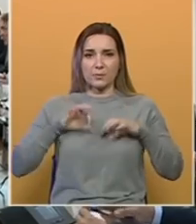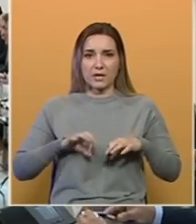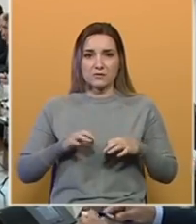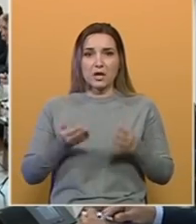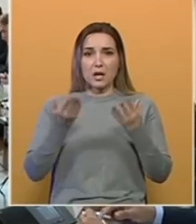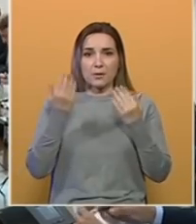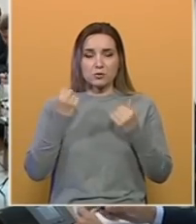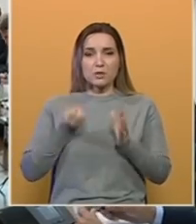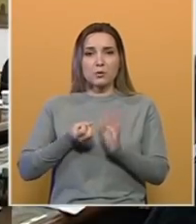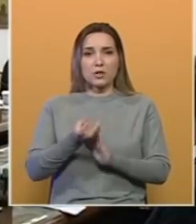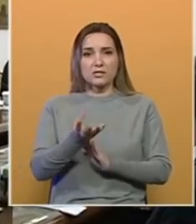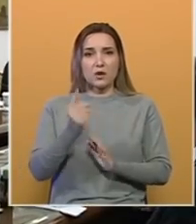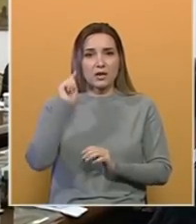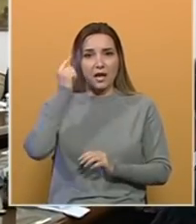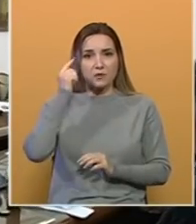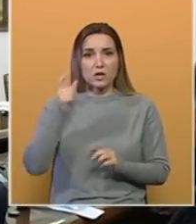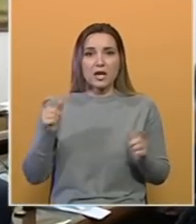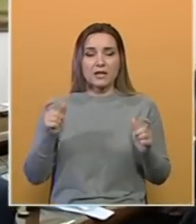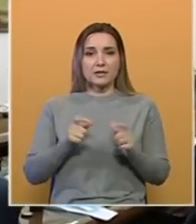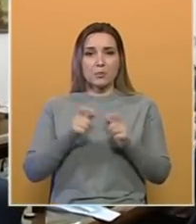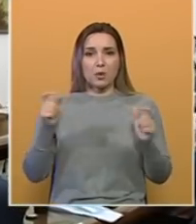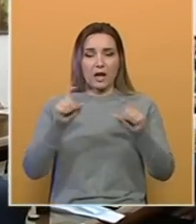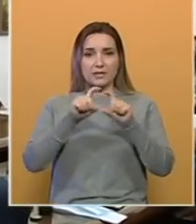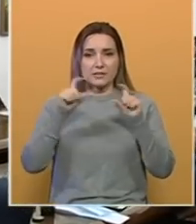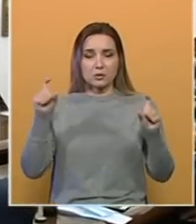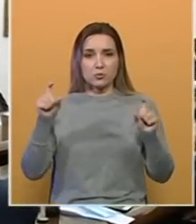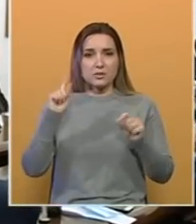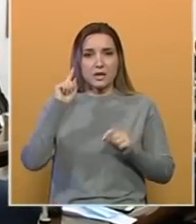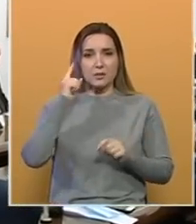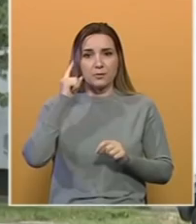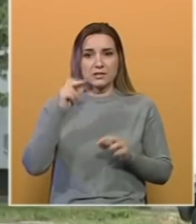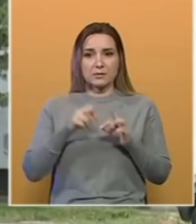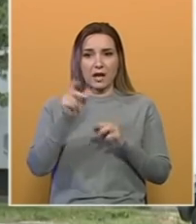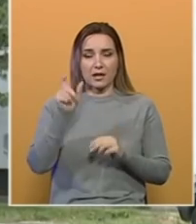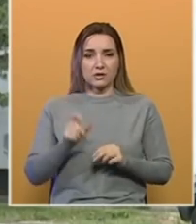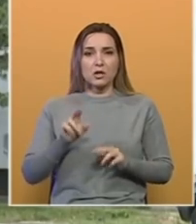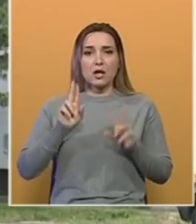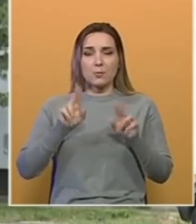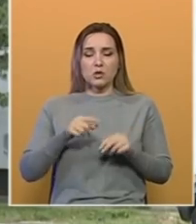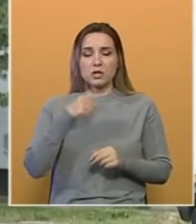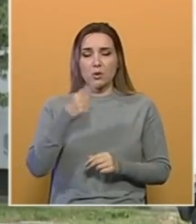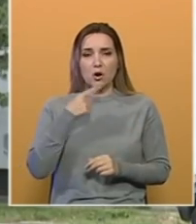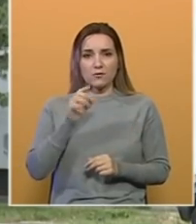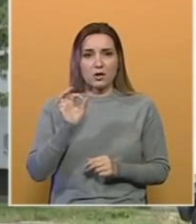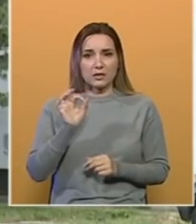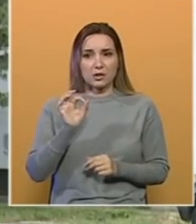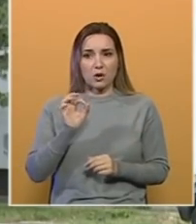Međutim, proizveo je nagovještaje da blokade institucija, smatra Antić. Možemo govoriti o